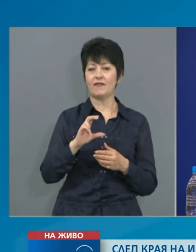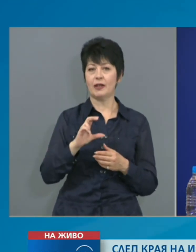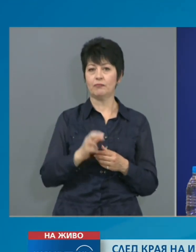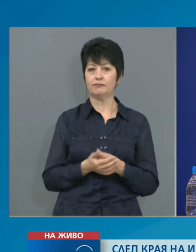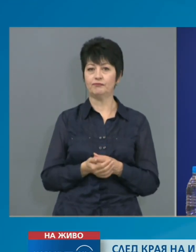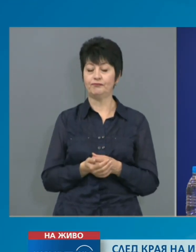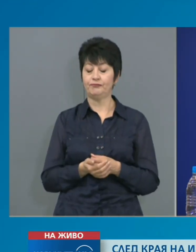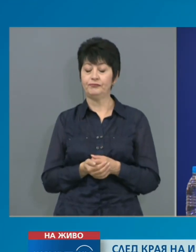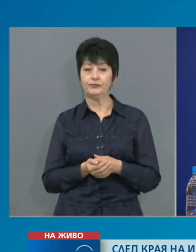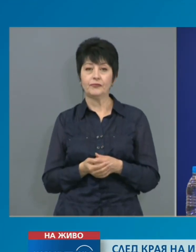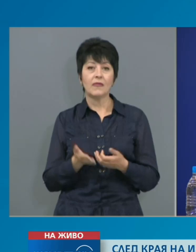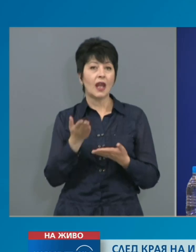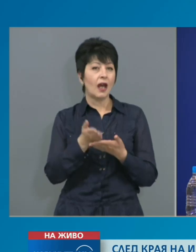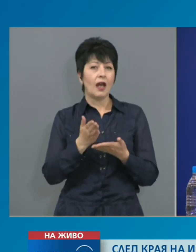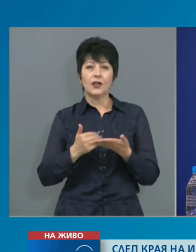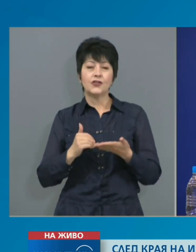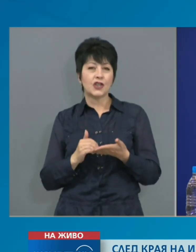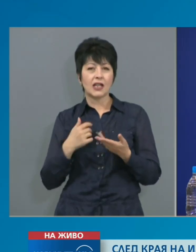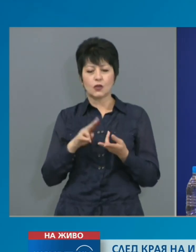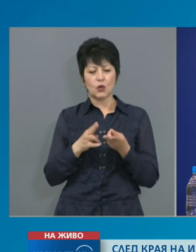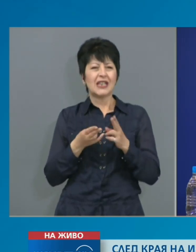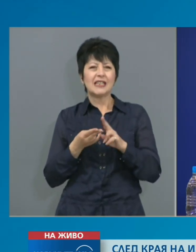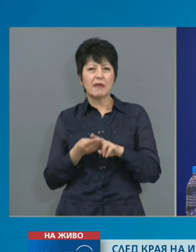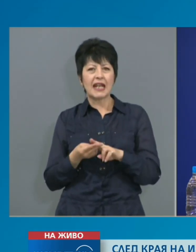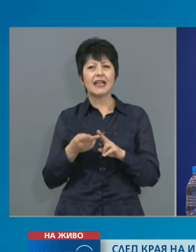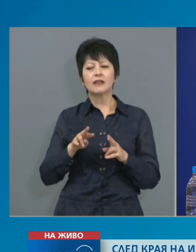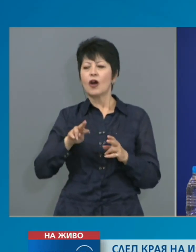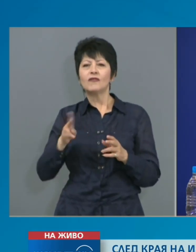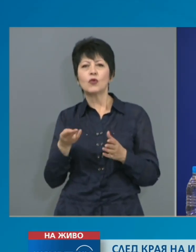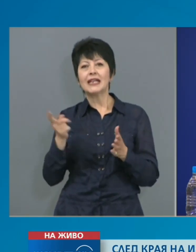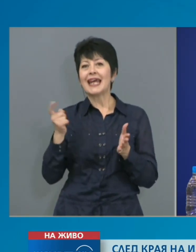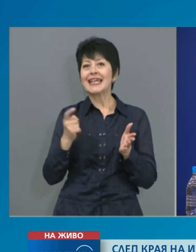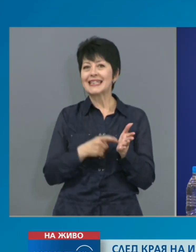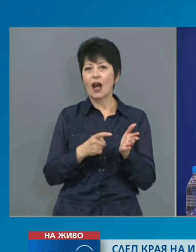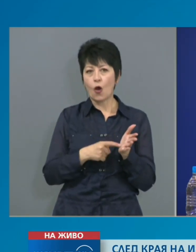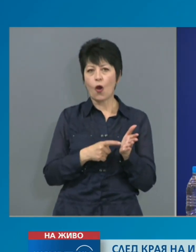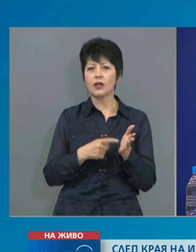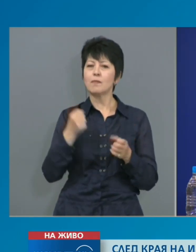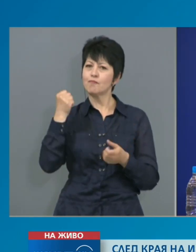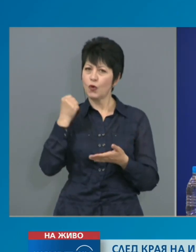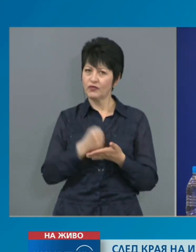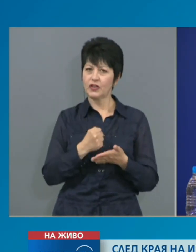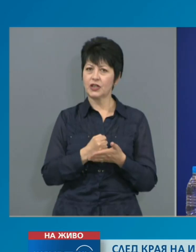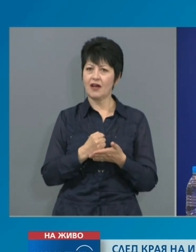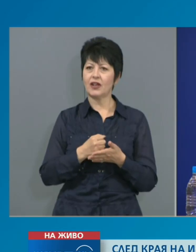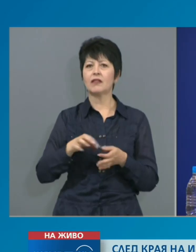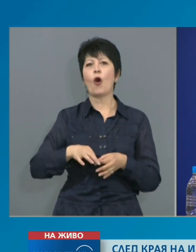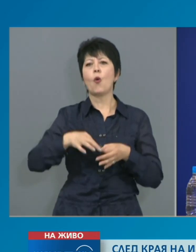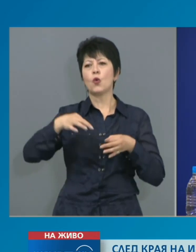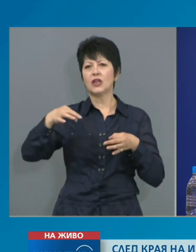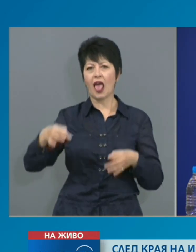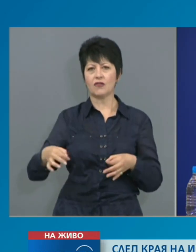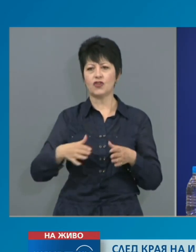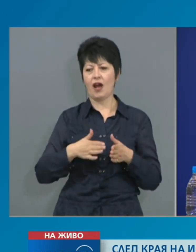Част от измененията в другите закони подтвраждават и удължават сроковете във връзка с